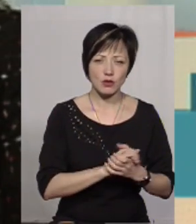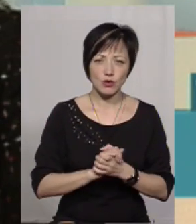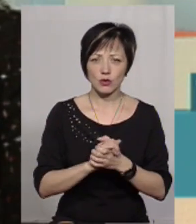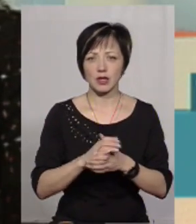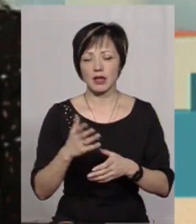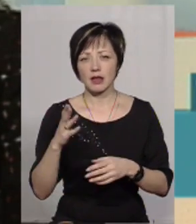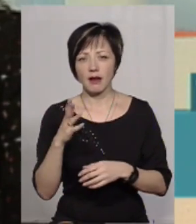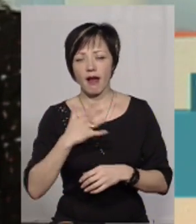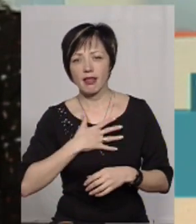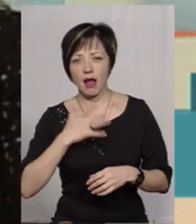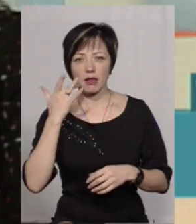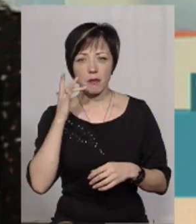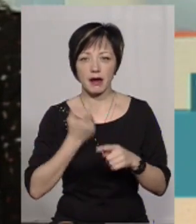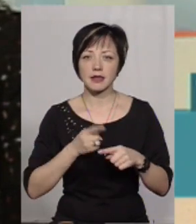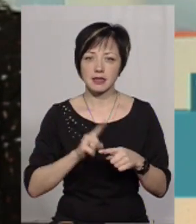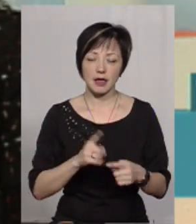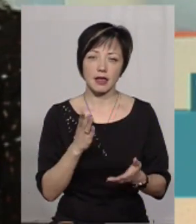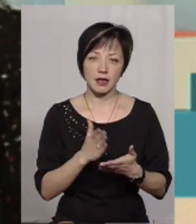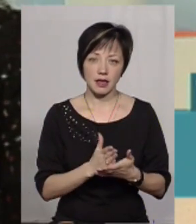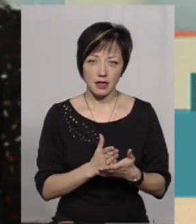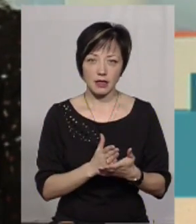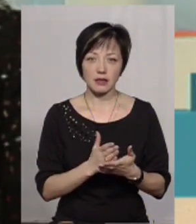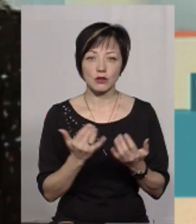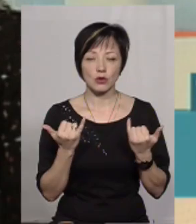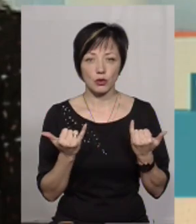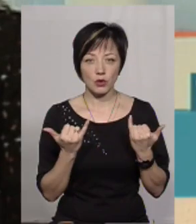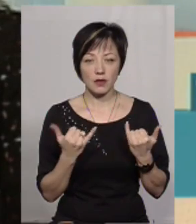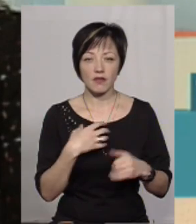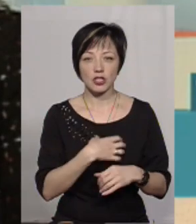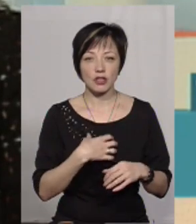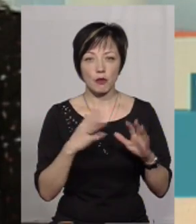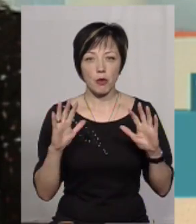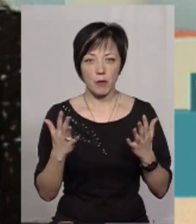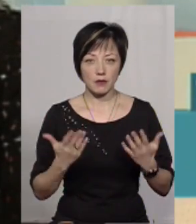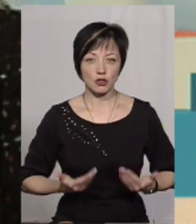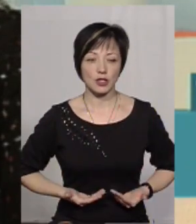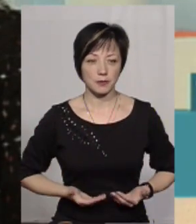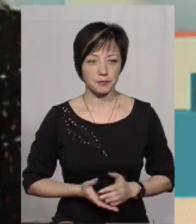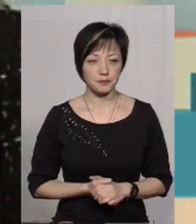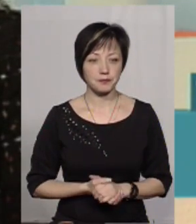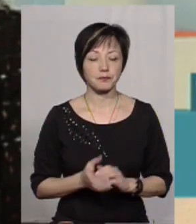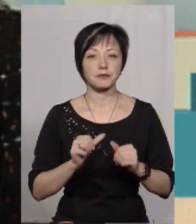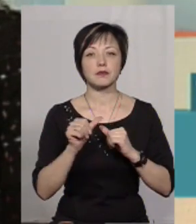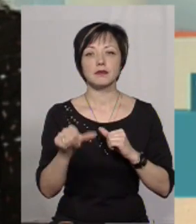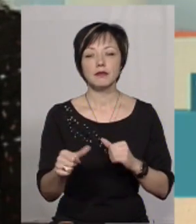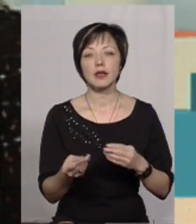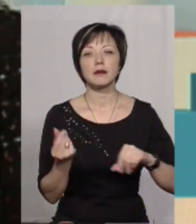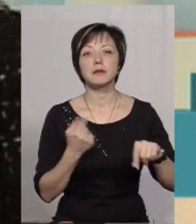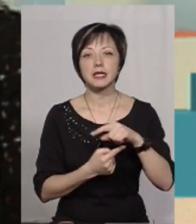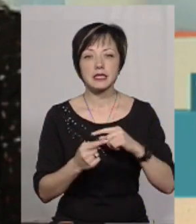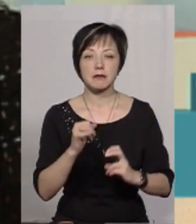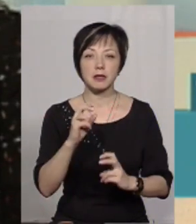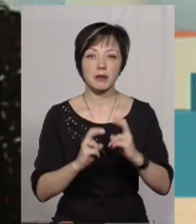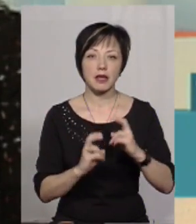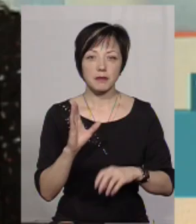Союз, на ринки Канади, Америки – це є досить-досить сьогодні таки важливим моментом в житті. Крім того, бізнес і